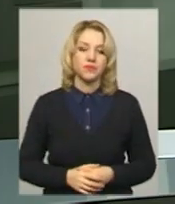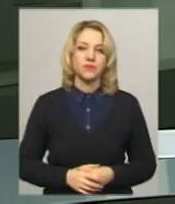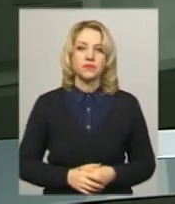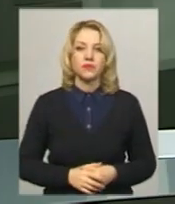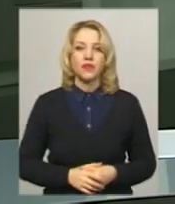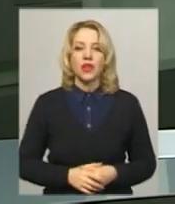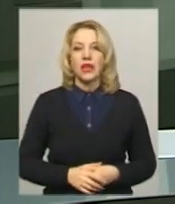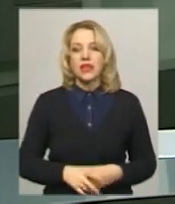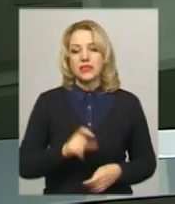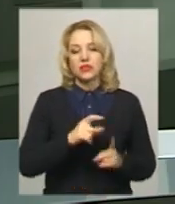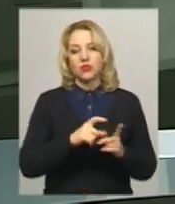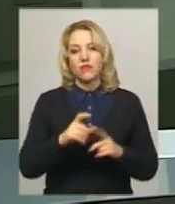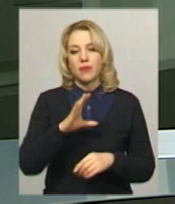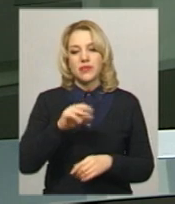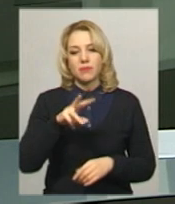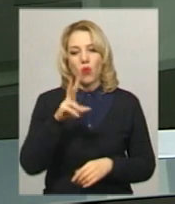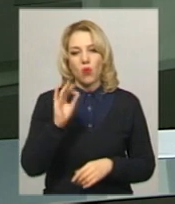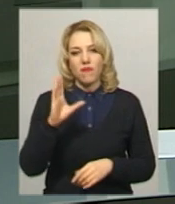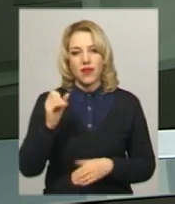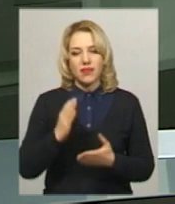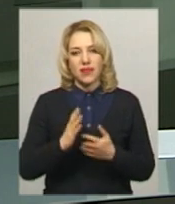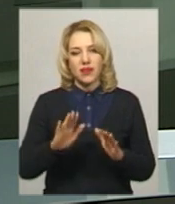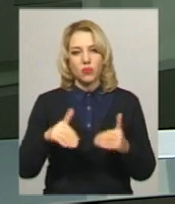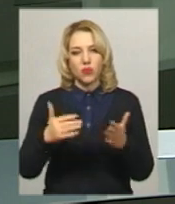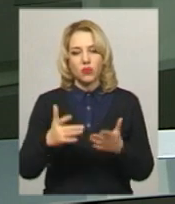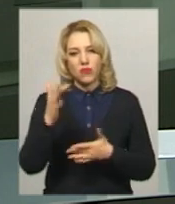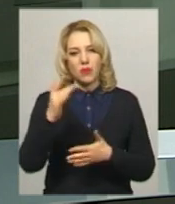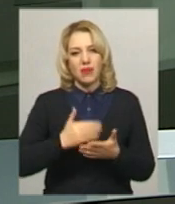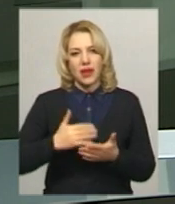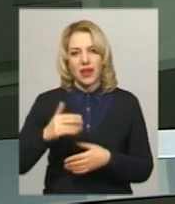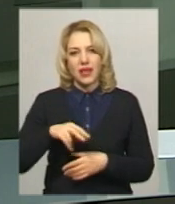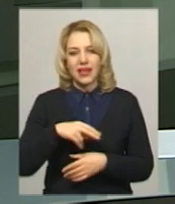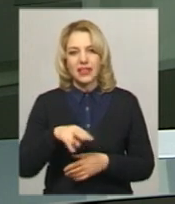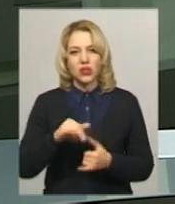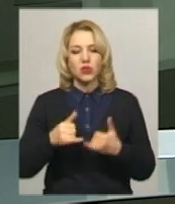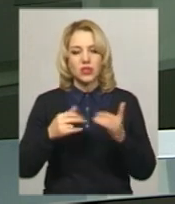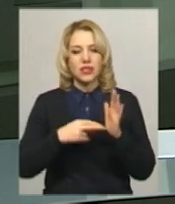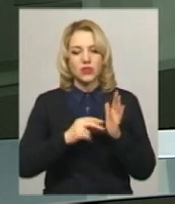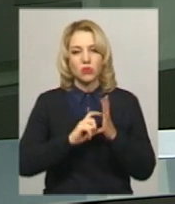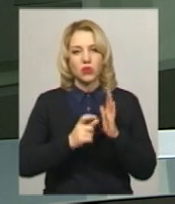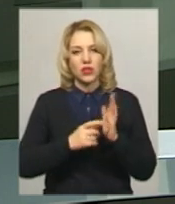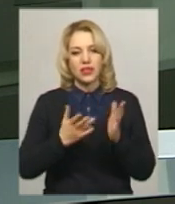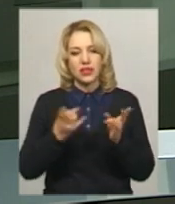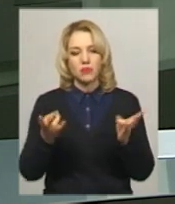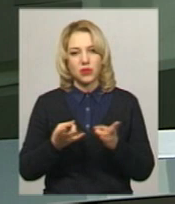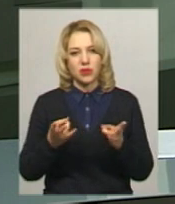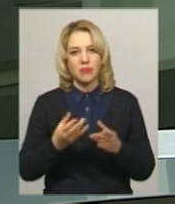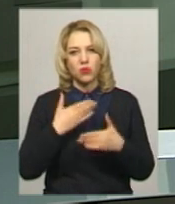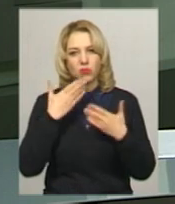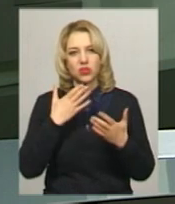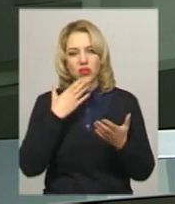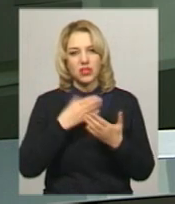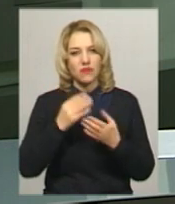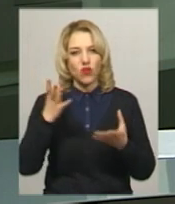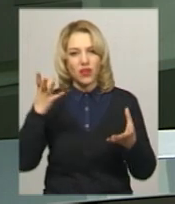За словами Світлани Сінькової, є рекомендований перелік літератури для семикласників, який потрібно прочитати, а свої